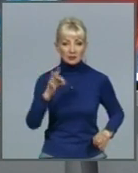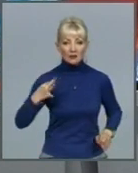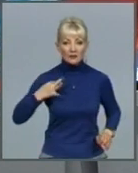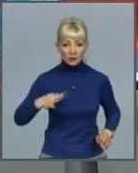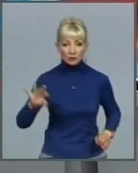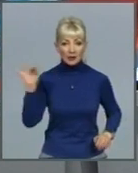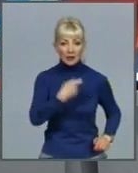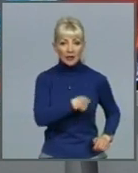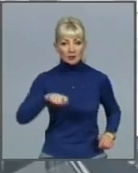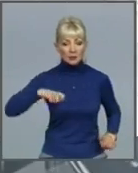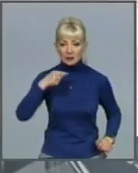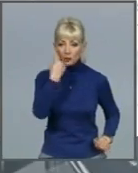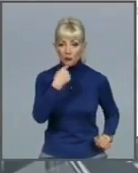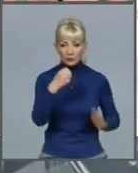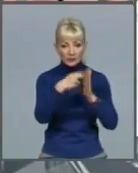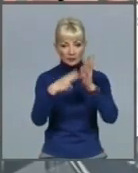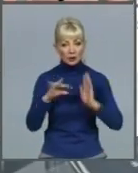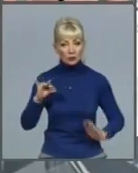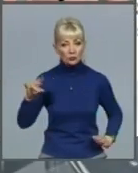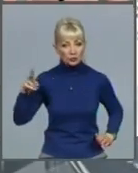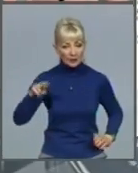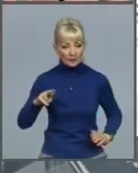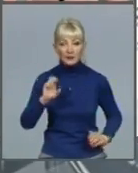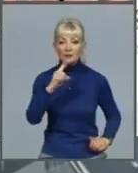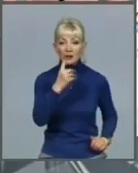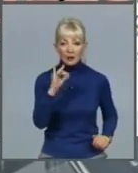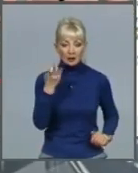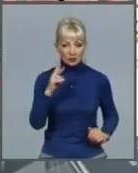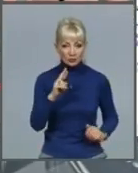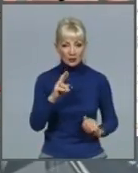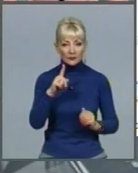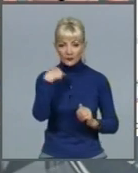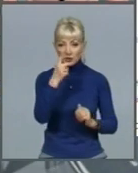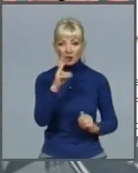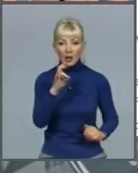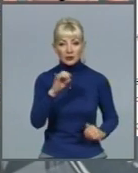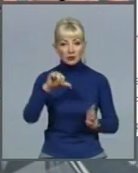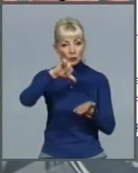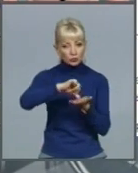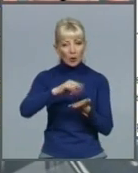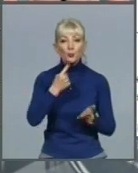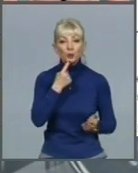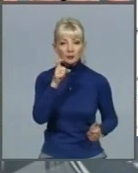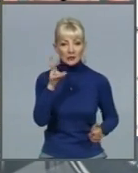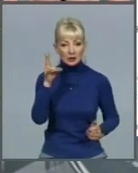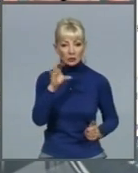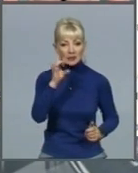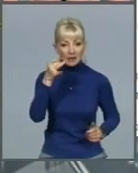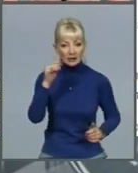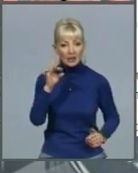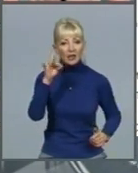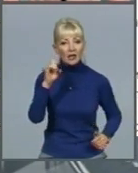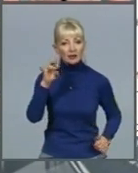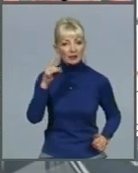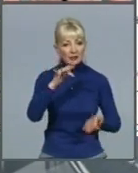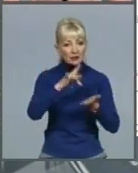мов – 17 червня. З 1 червня в особистих кабінетах учасників пробного ЗНО на сайті відповідного регіонального центру оцінювання якості